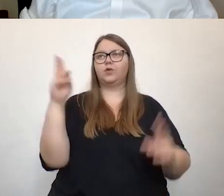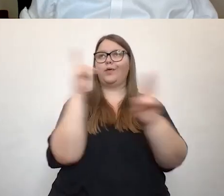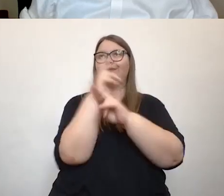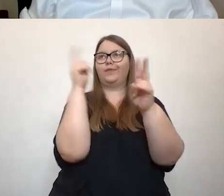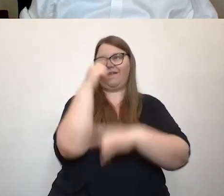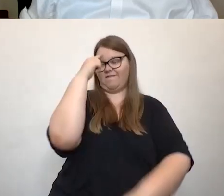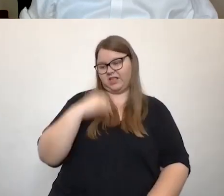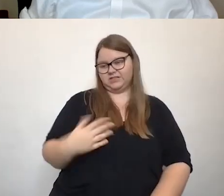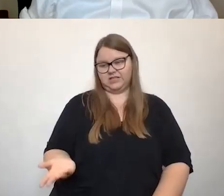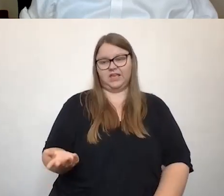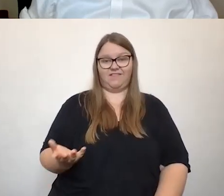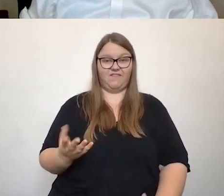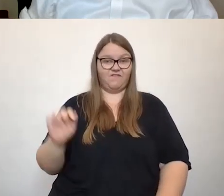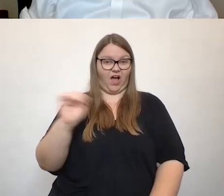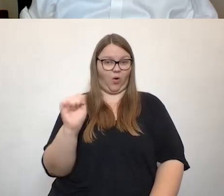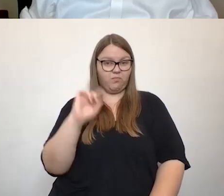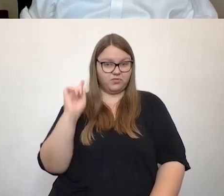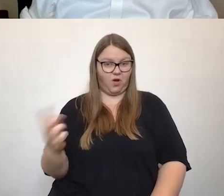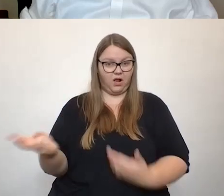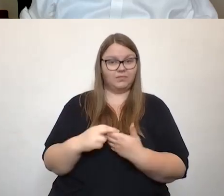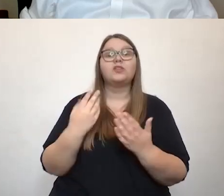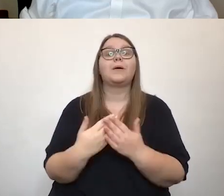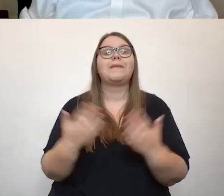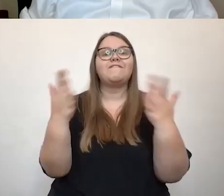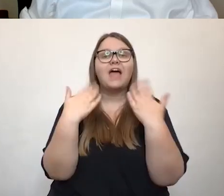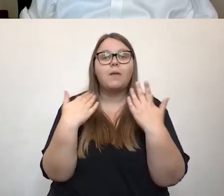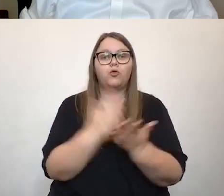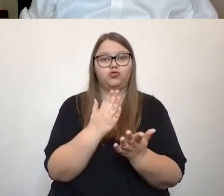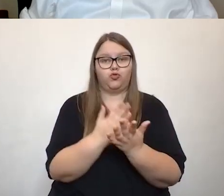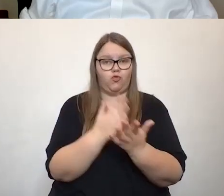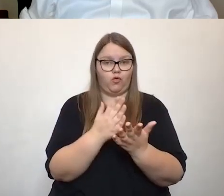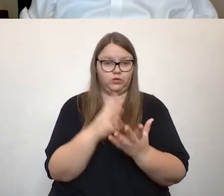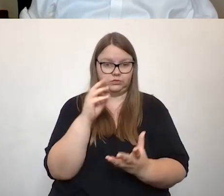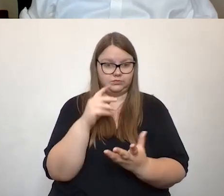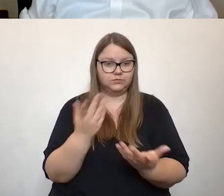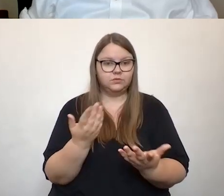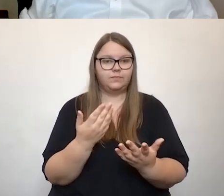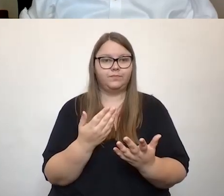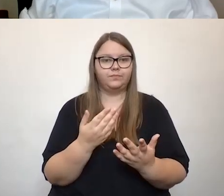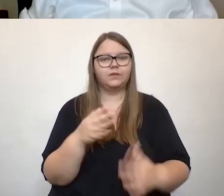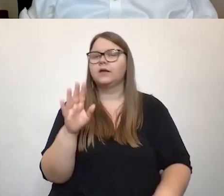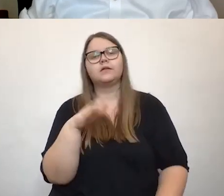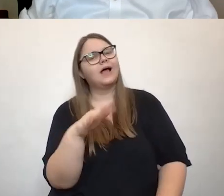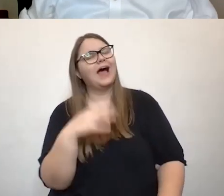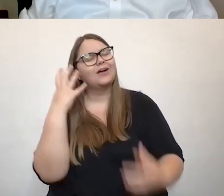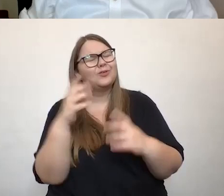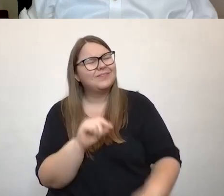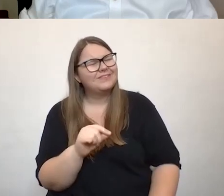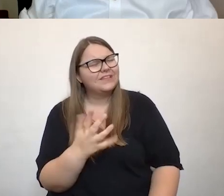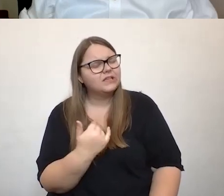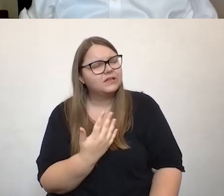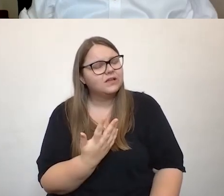Zugänge, es fängt ja auch mit der Werbung an, um ein ganz kleines Beispiel zu nennen, es gibt Fakten. Mit der was?